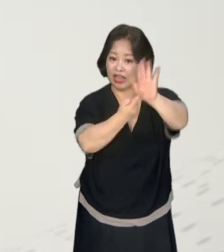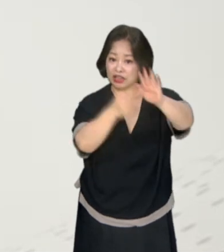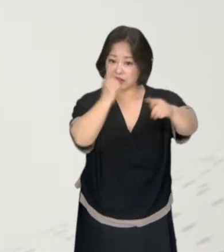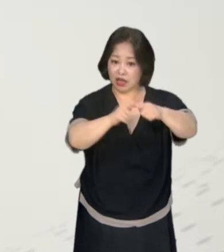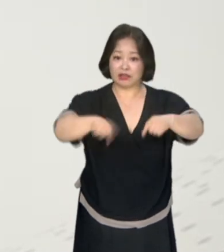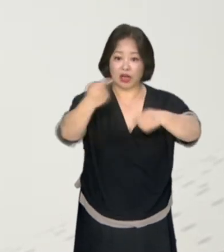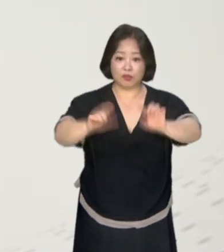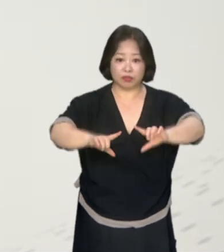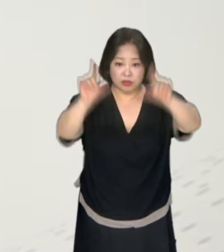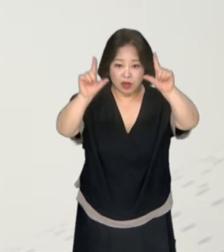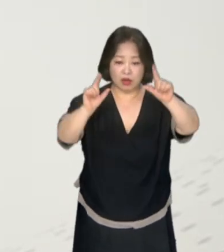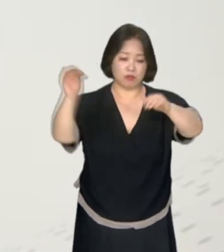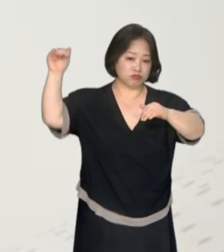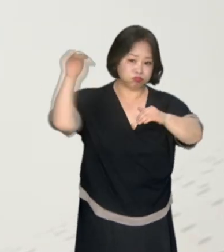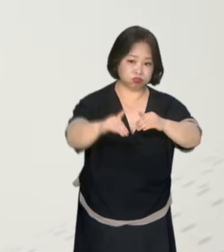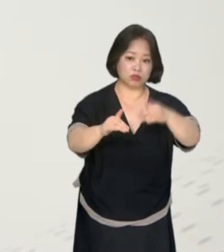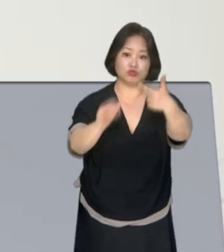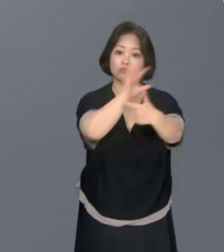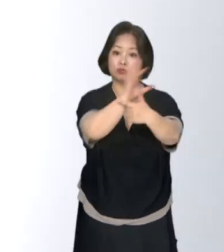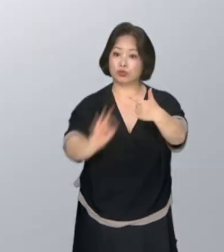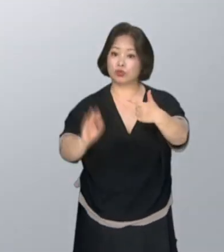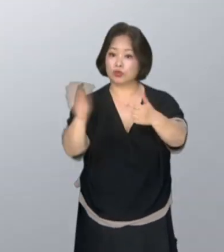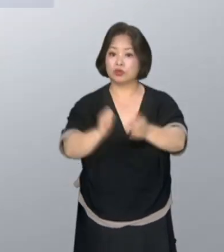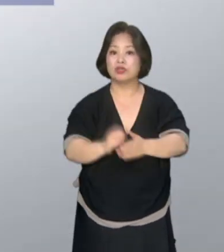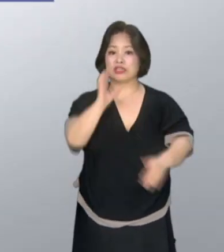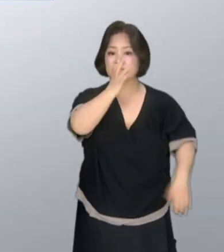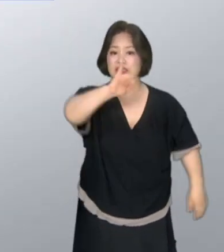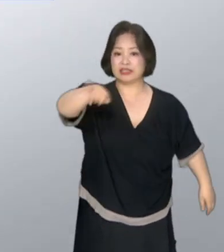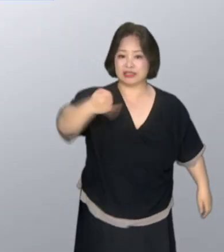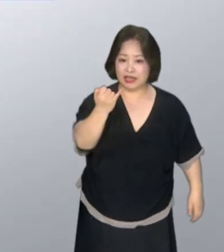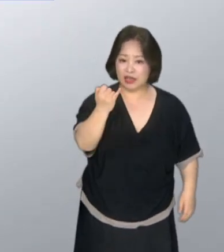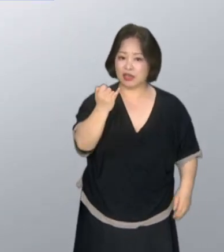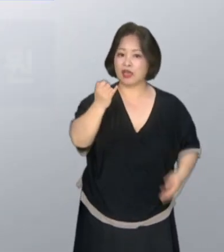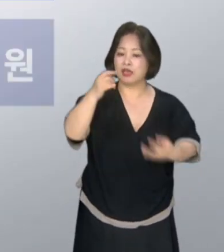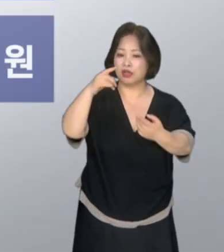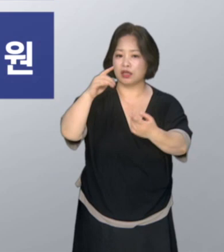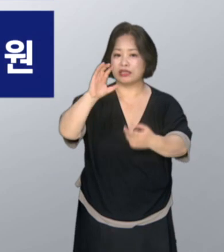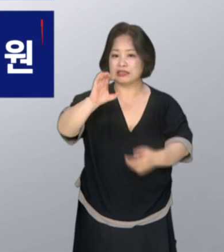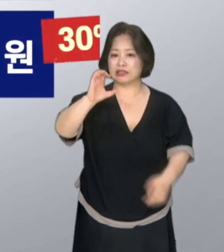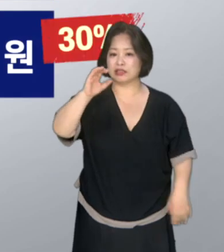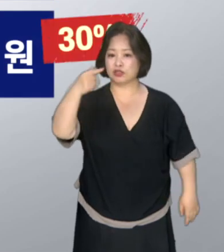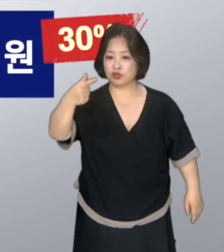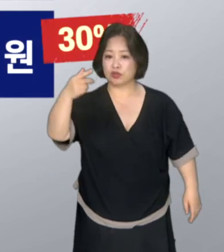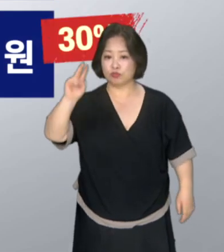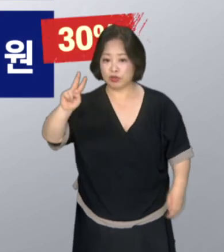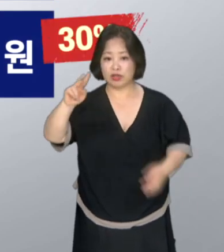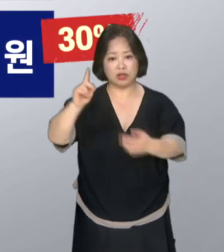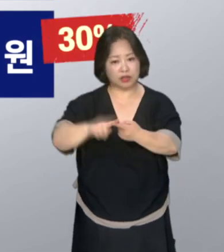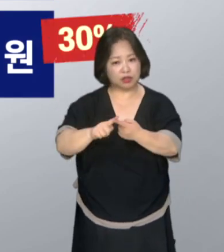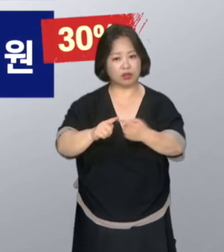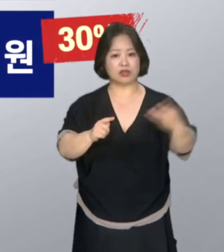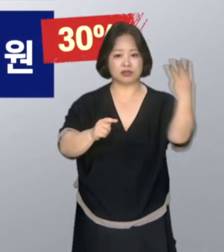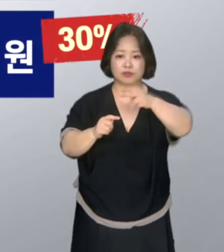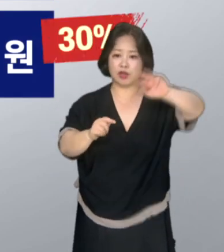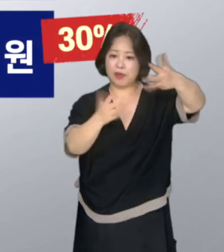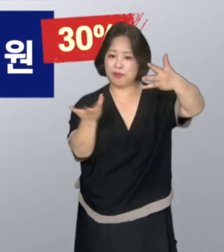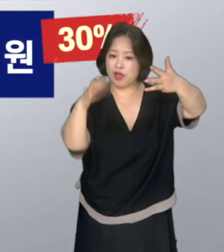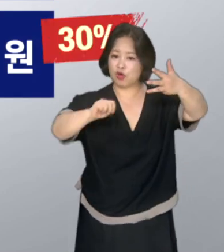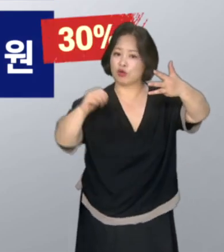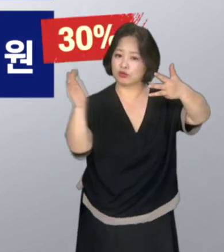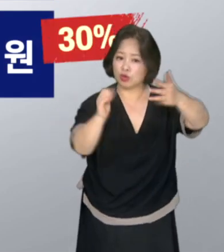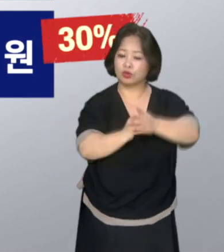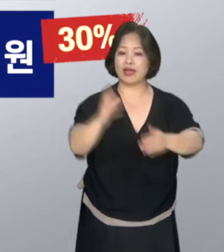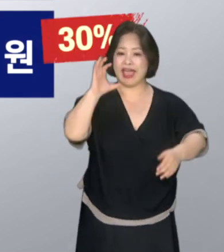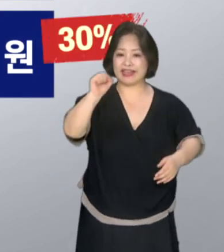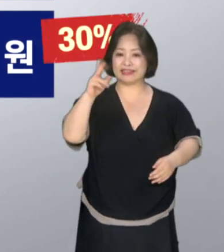주가가 6% 급락했습니다. CJCGB는 조달 자금 절반 이상인 3,800억 원을, SK이노베이션은